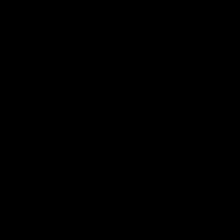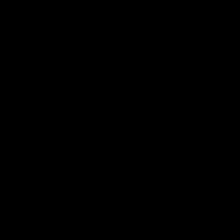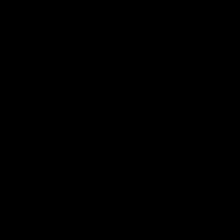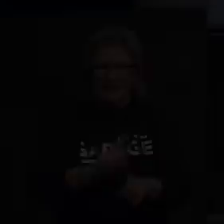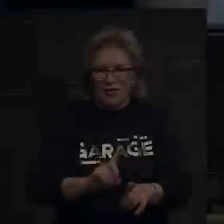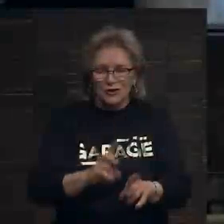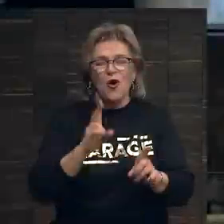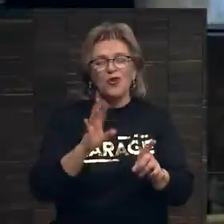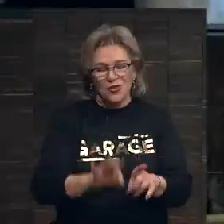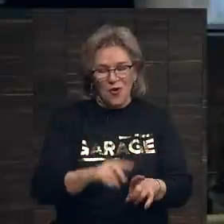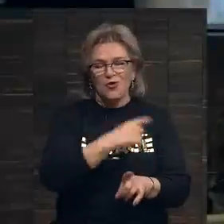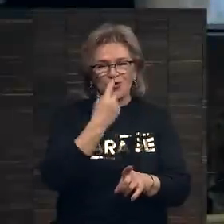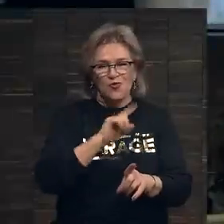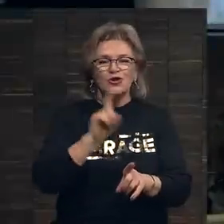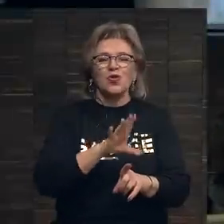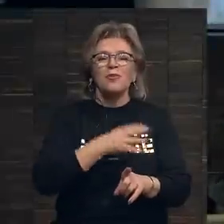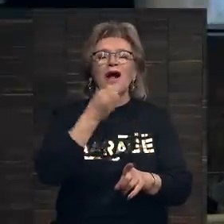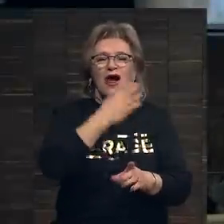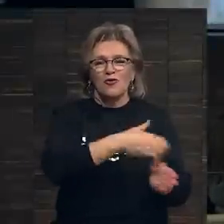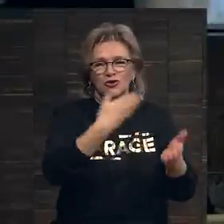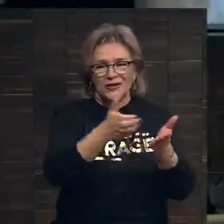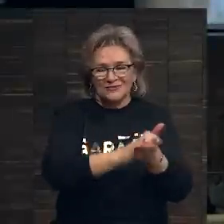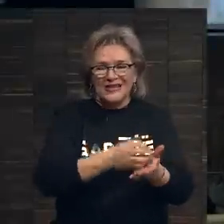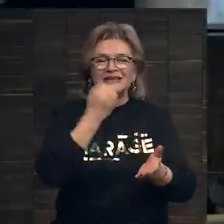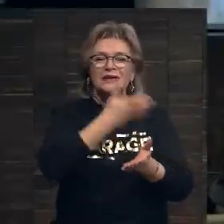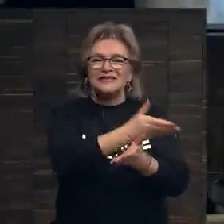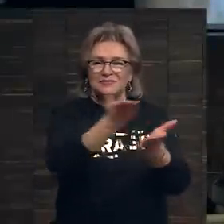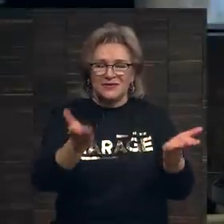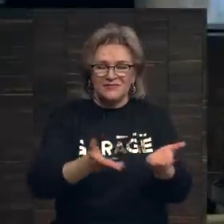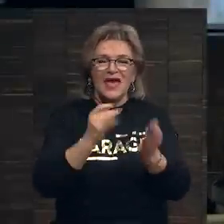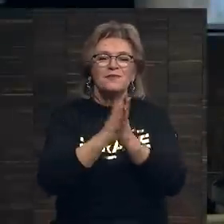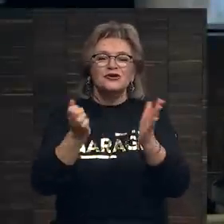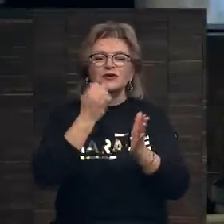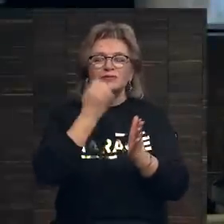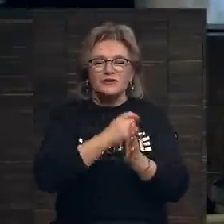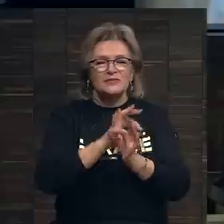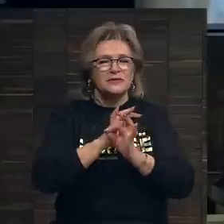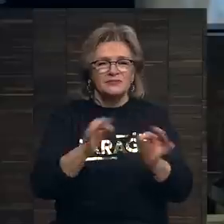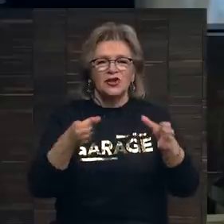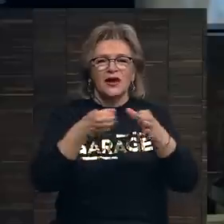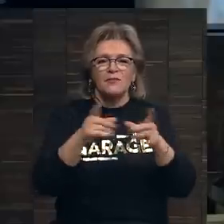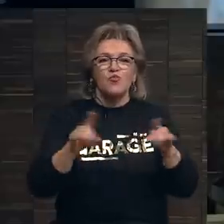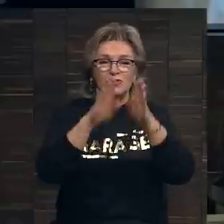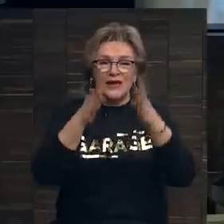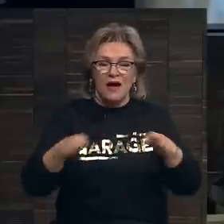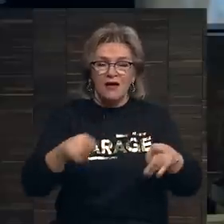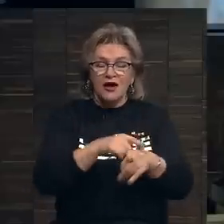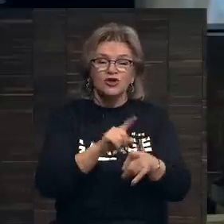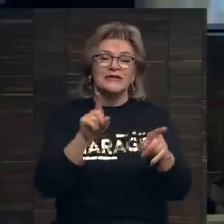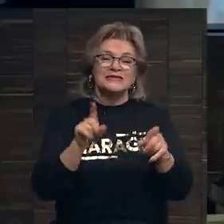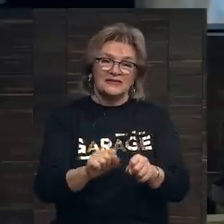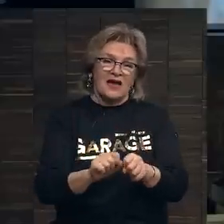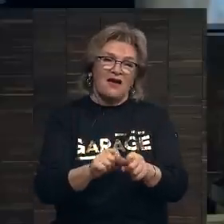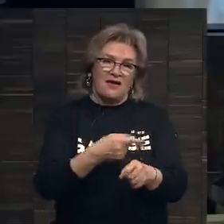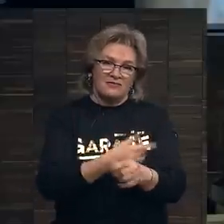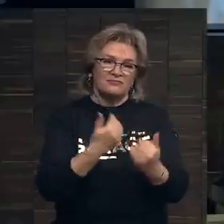Спасибо вам всем и большое спасибо замечательной команде Музея Гараж за